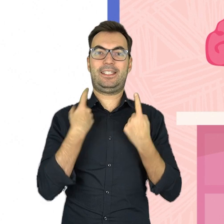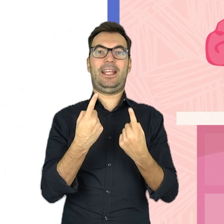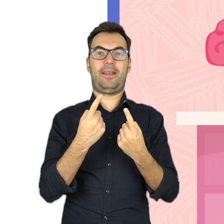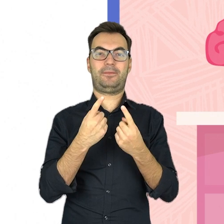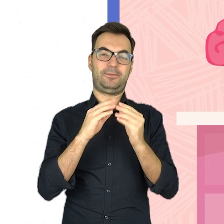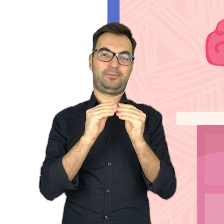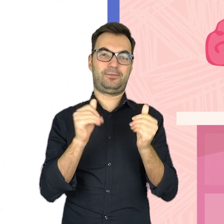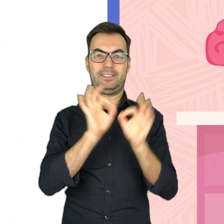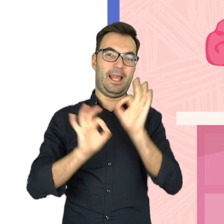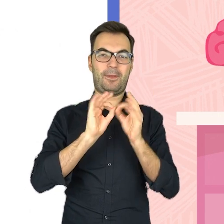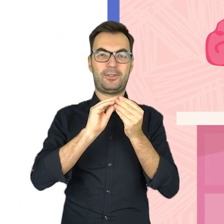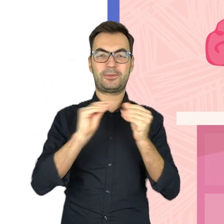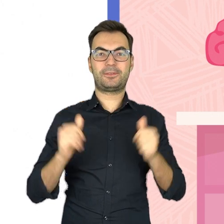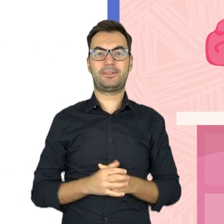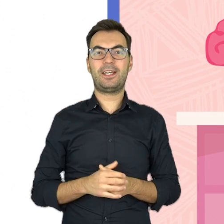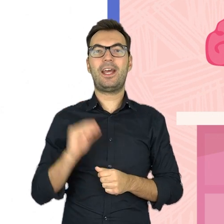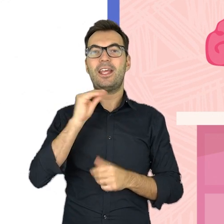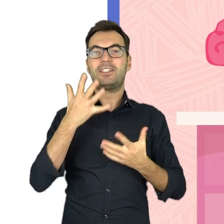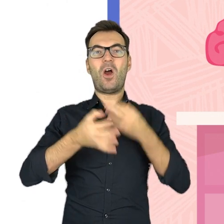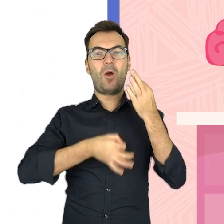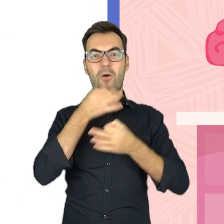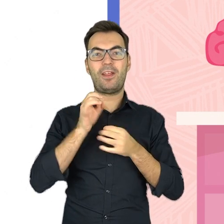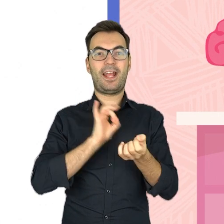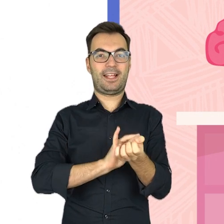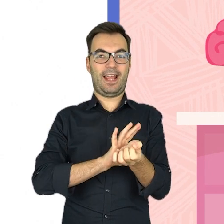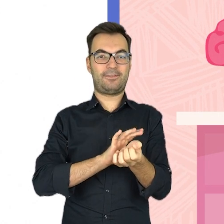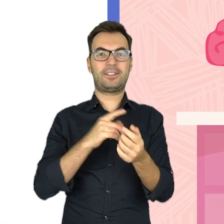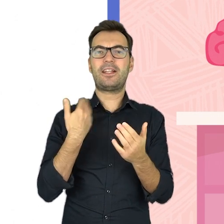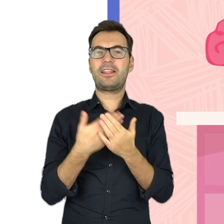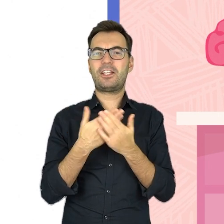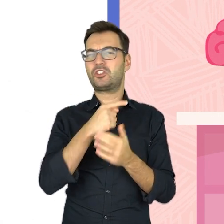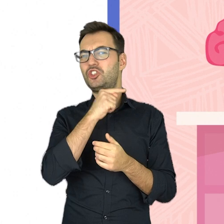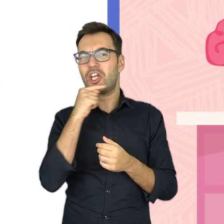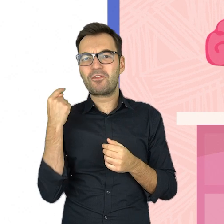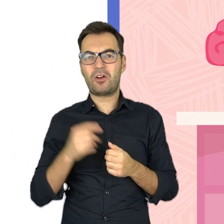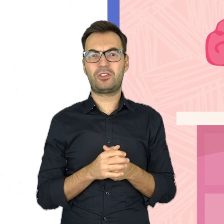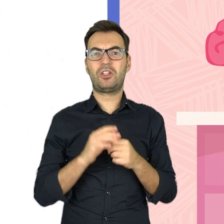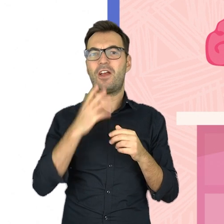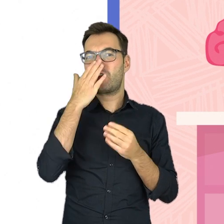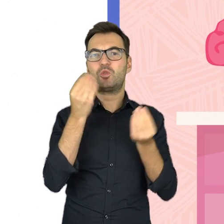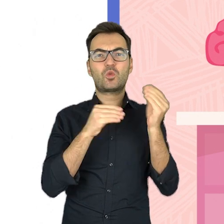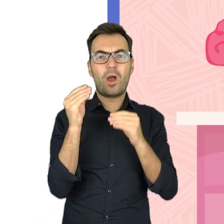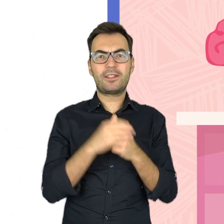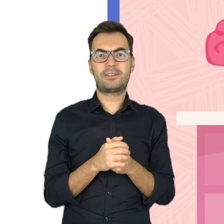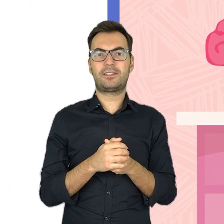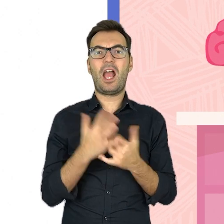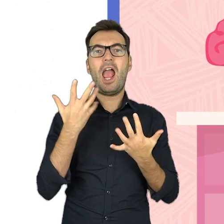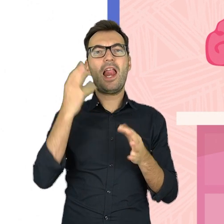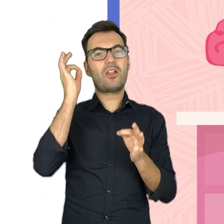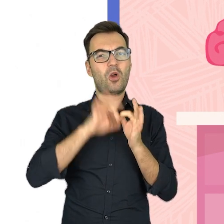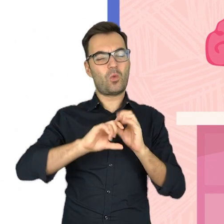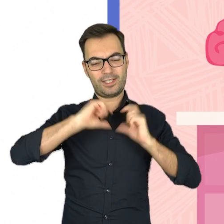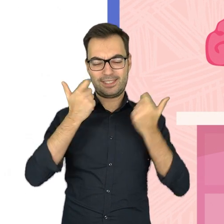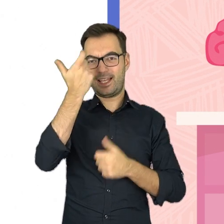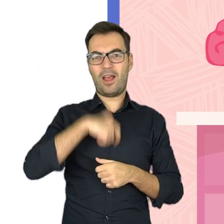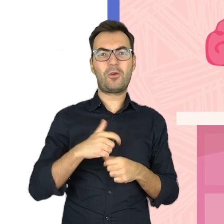same usuną usterkę. Miałem Wam jeszcze opowiedzieć o samej krwi. Dlaczego jest czerwona, z czego się składa i ile